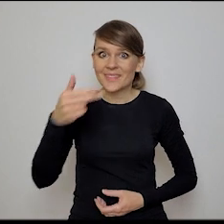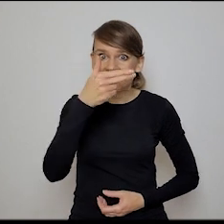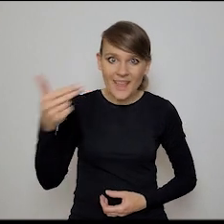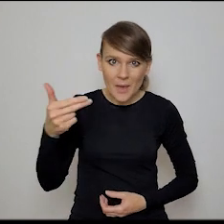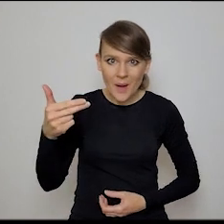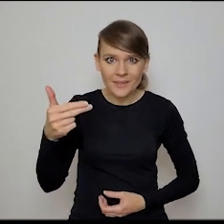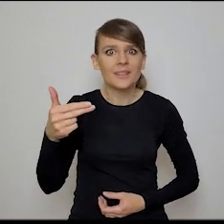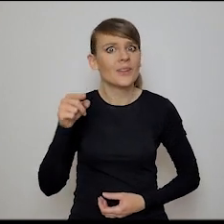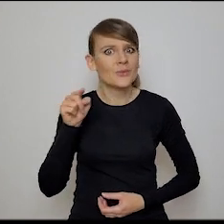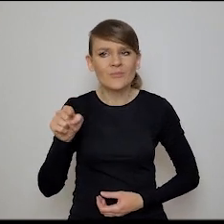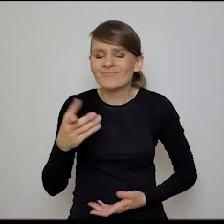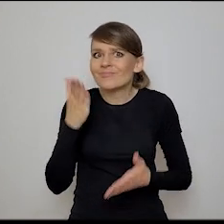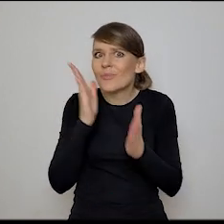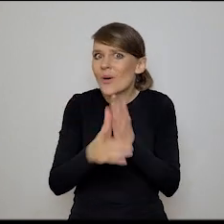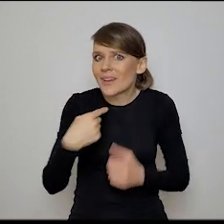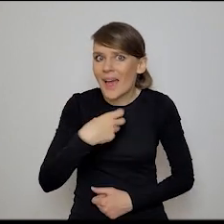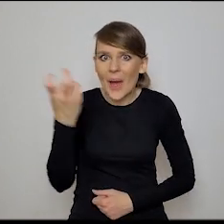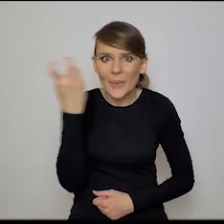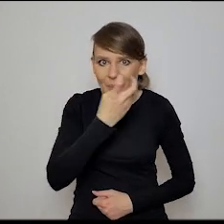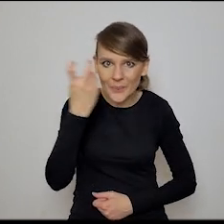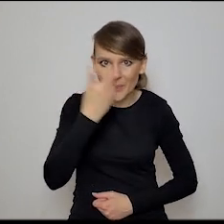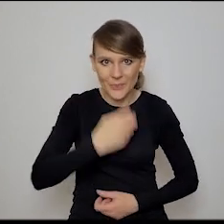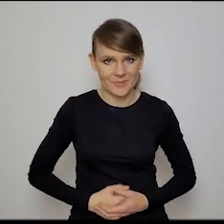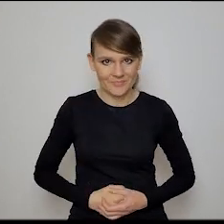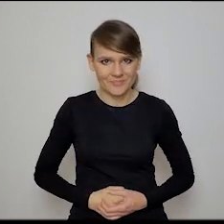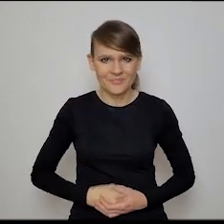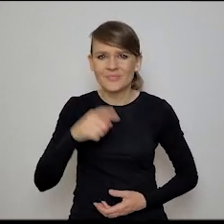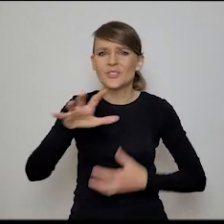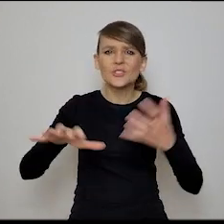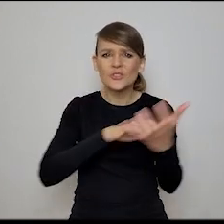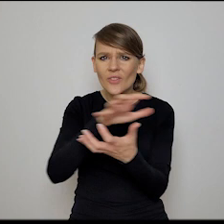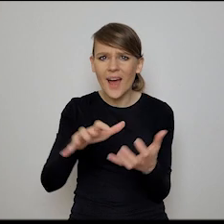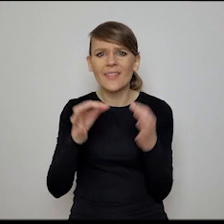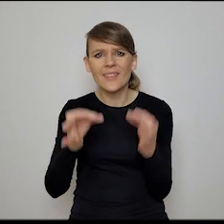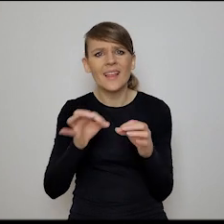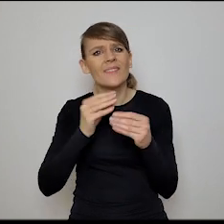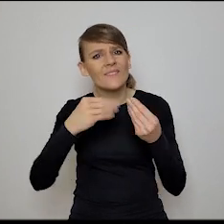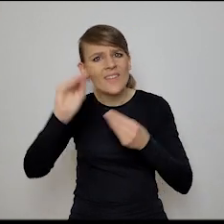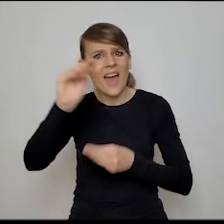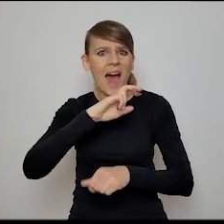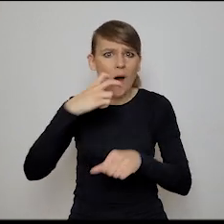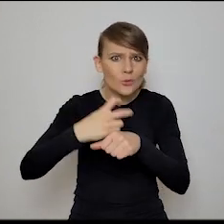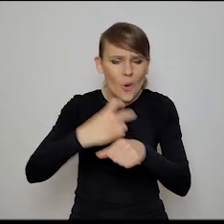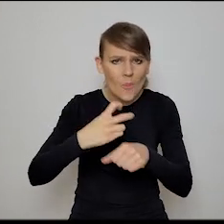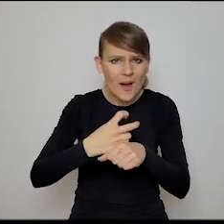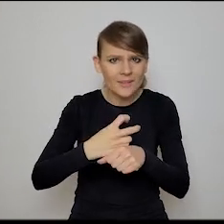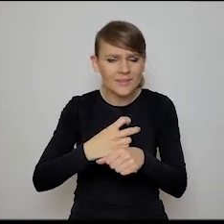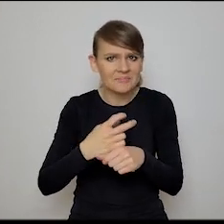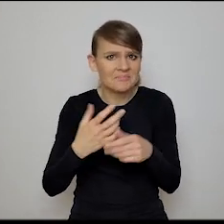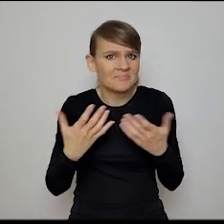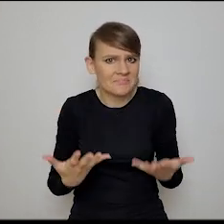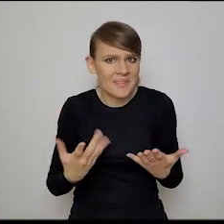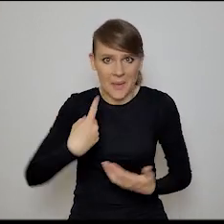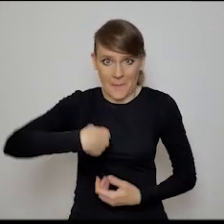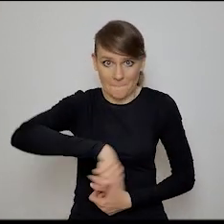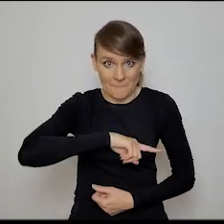strasznie po prostu mnie ciekawi. Jak w tym świecie, który się coraz bardziej automatyzuje, co